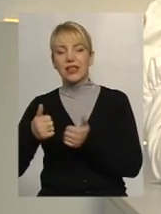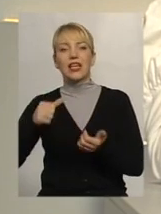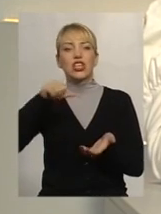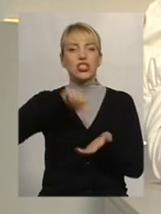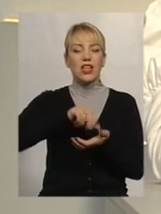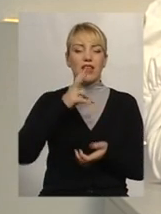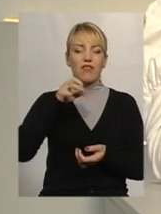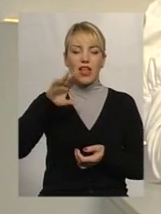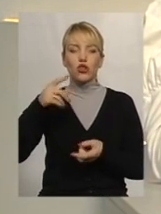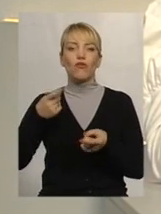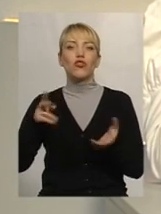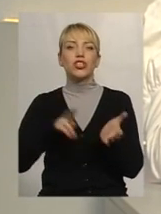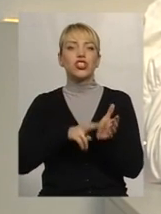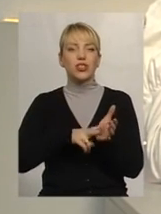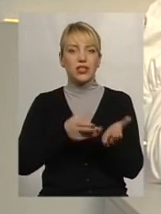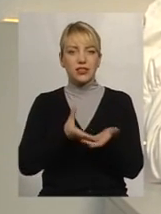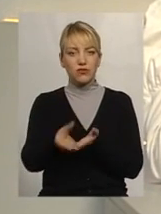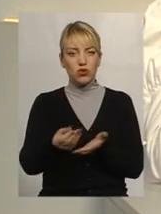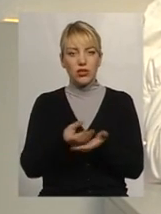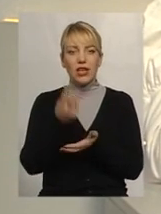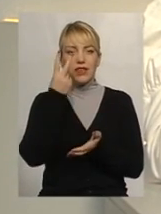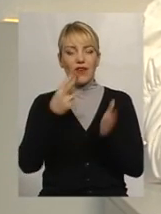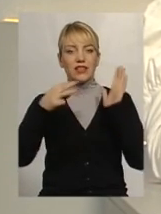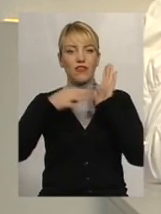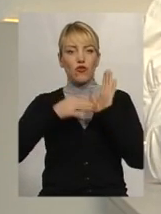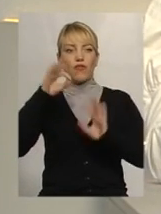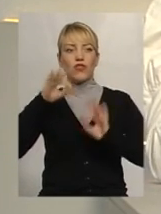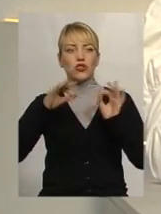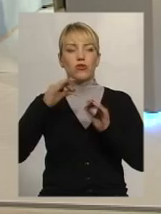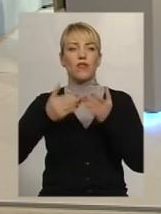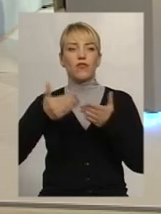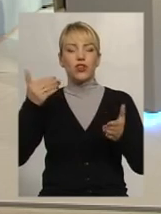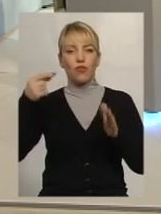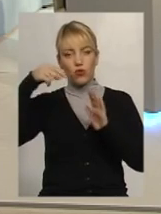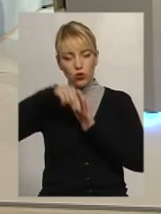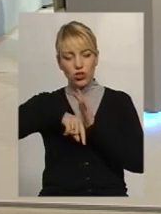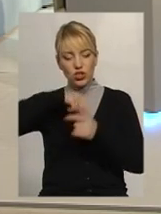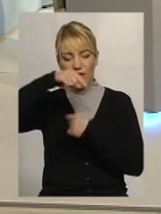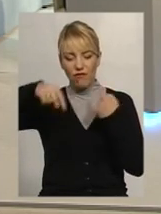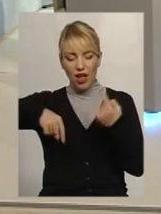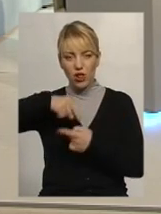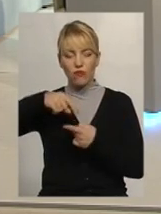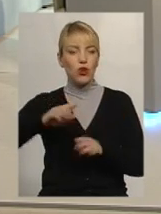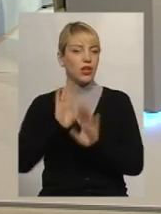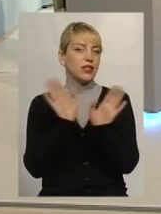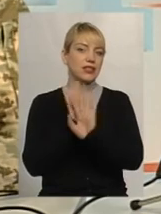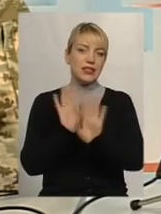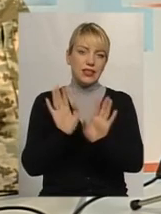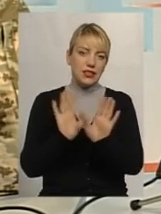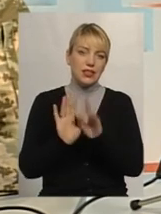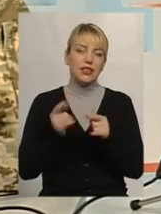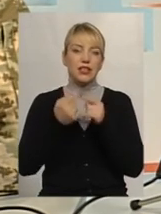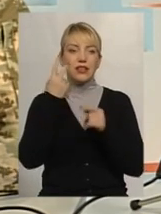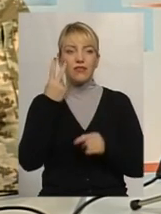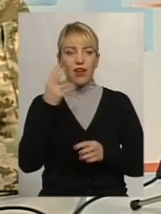І це десь в межах 2% від внутрішньовалого продукту. Ну, таку інформацію читали. Ні-ні-ні. Вони 2%